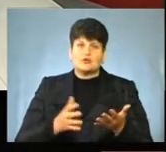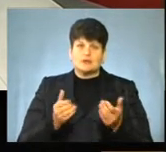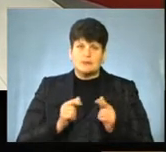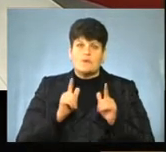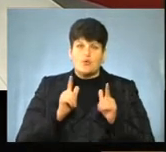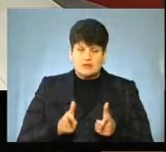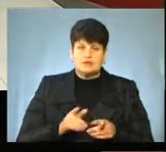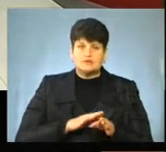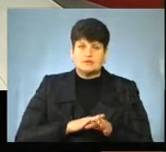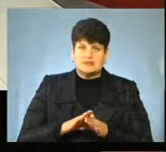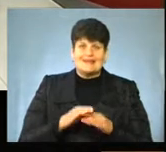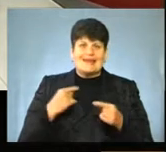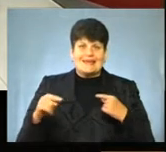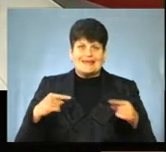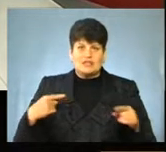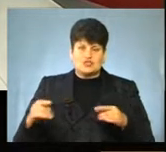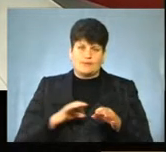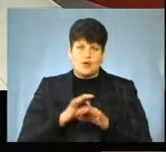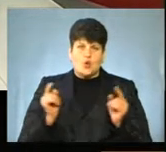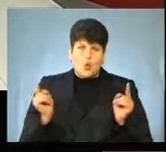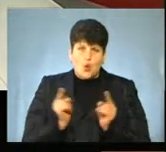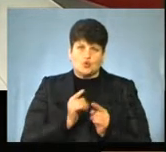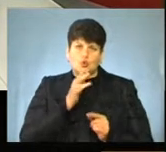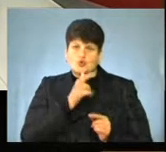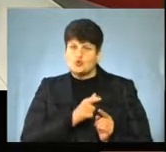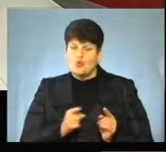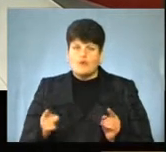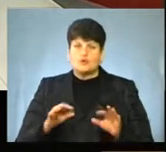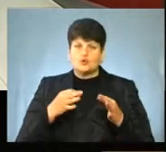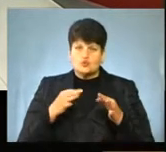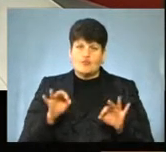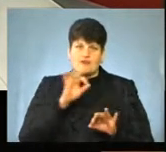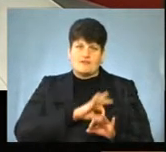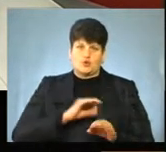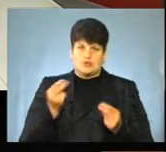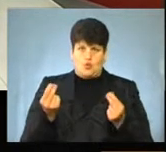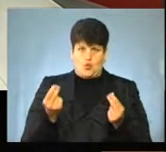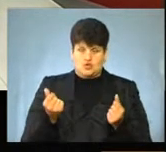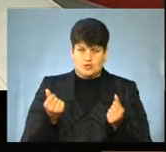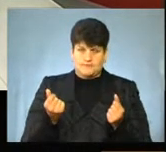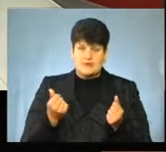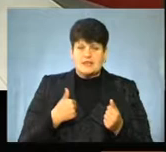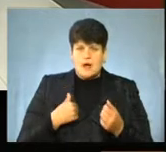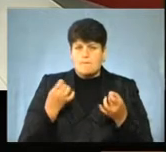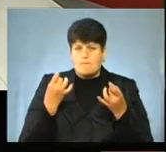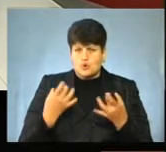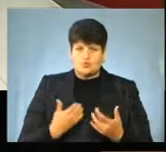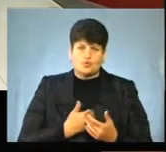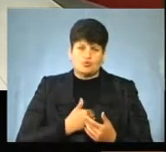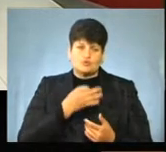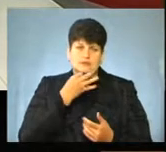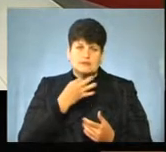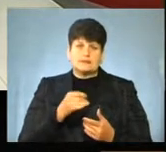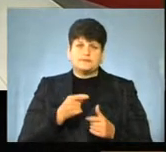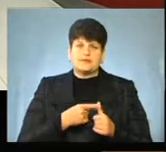погодження на реалізацію інших проєктів, короткострокових, які дозволять використати кошти. Але я просто хочу назвати